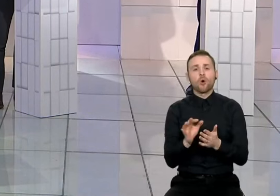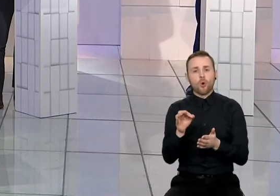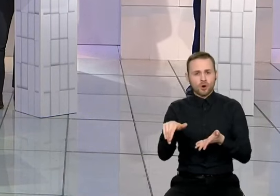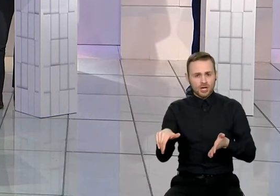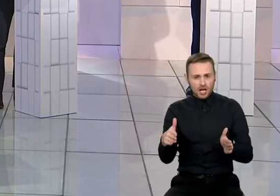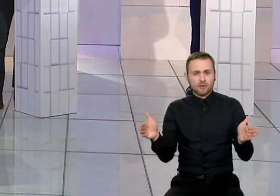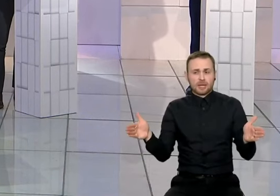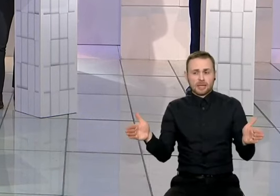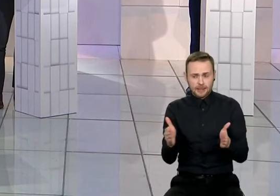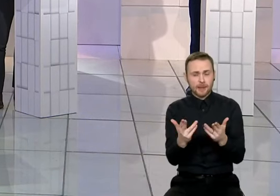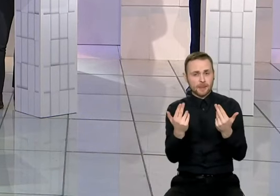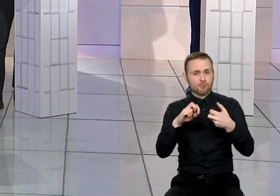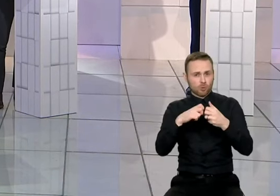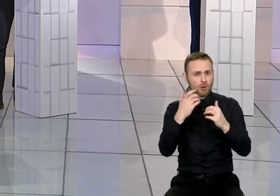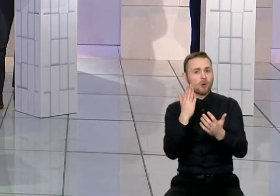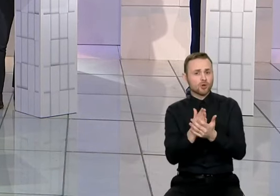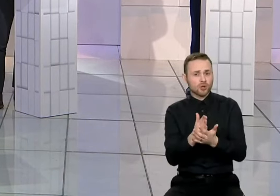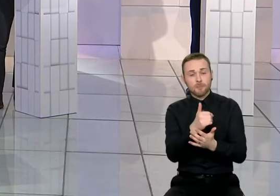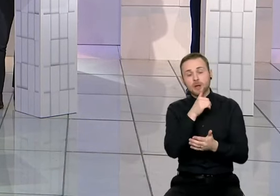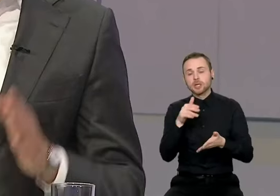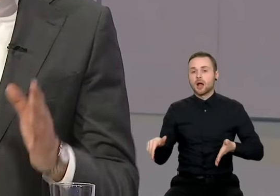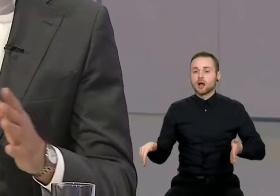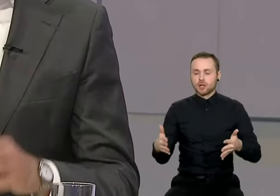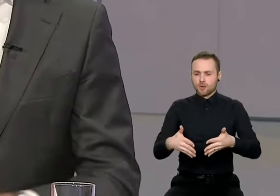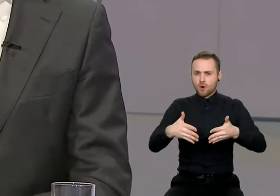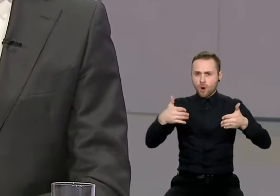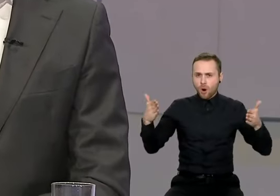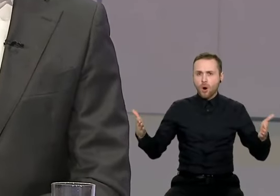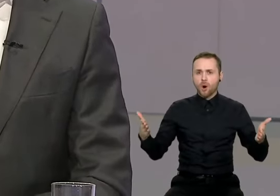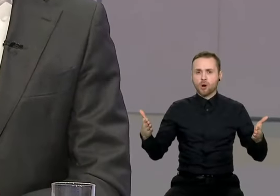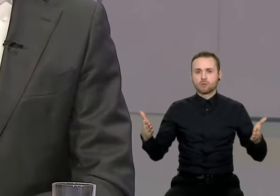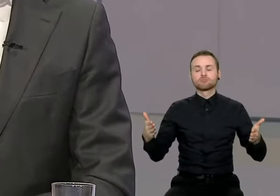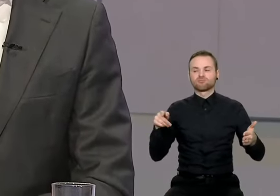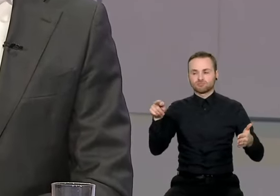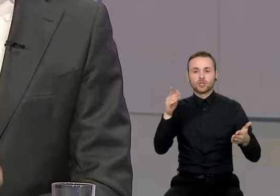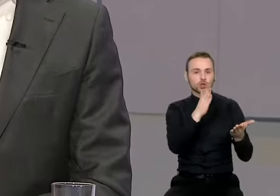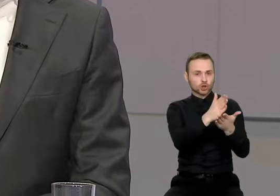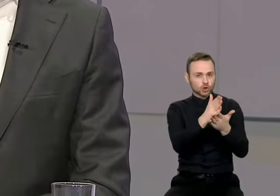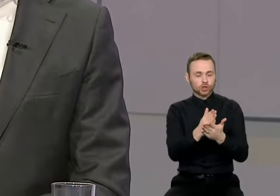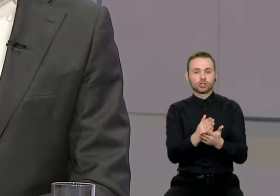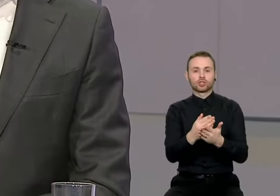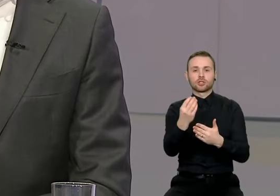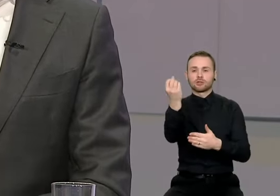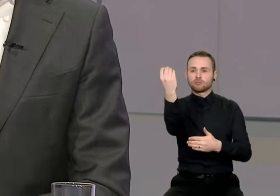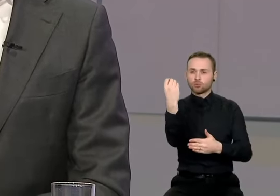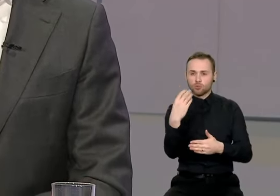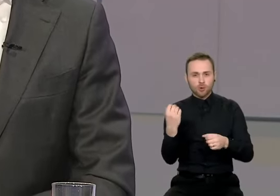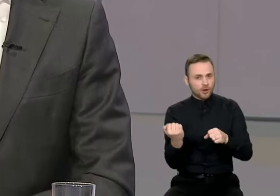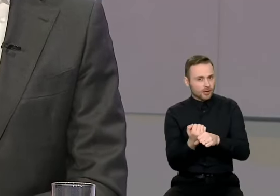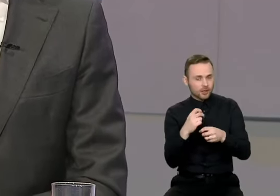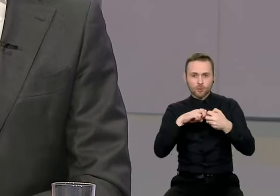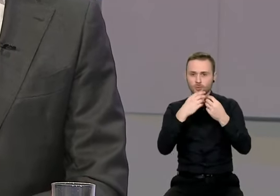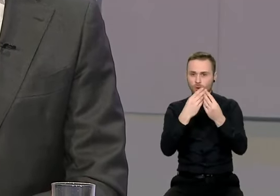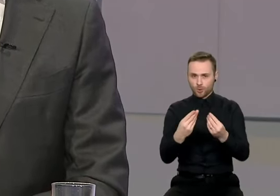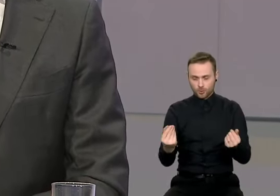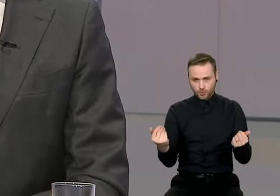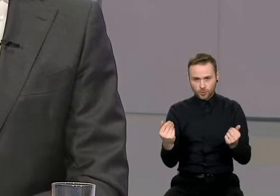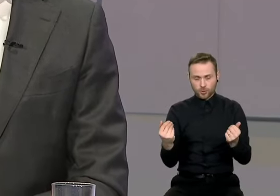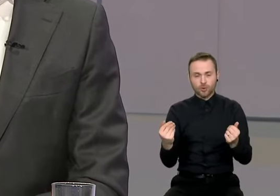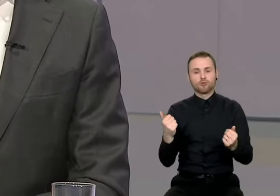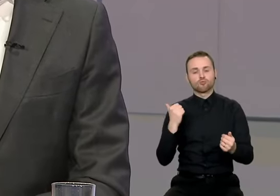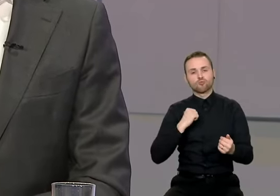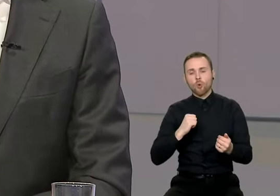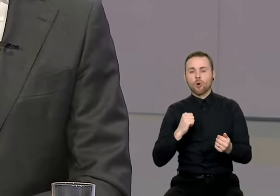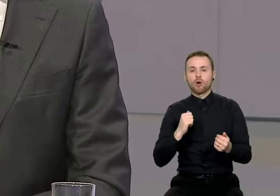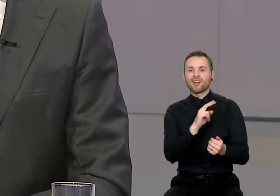prasme, nes jeigu kažkur gatvės plačios, sakykime, tvarkingos, tai yra kamšiai, šviesoforų sinkronizavimas ir kitų dalykų